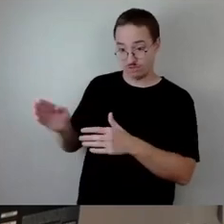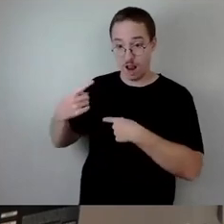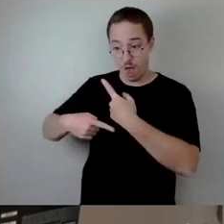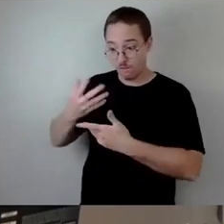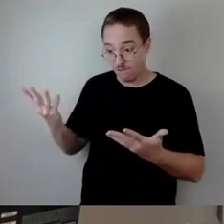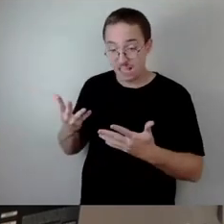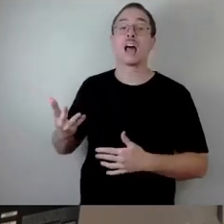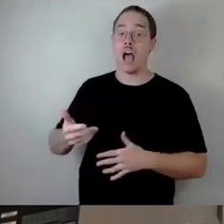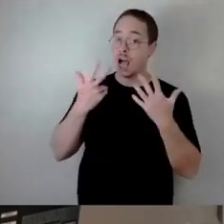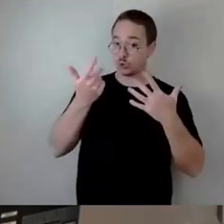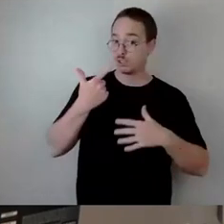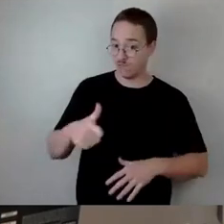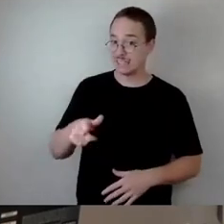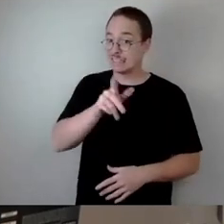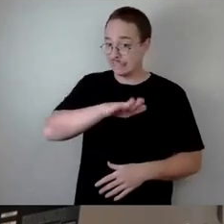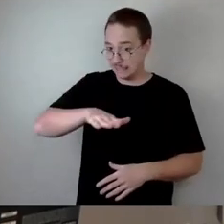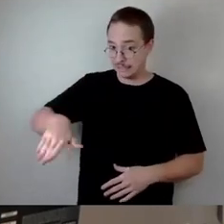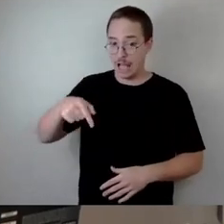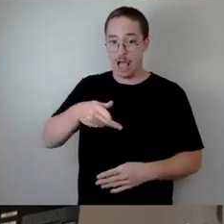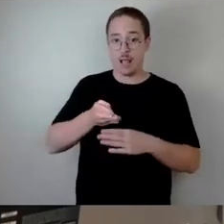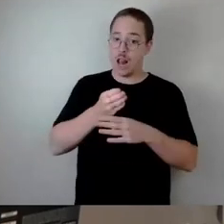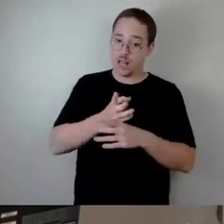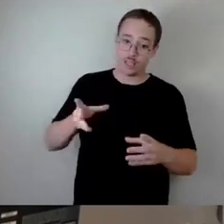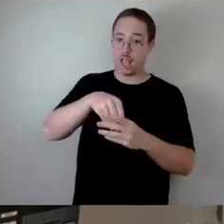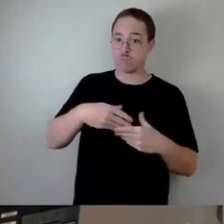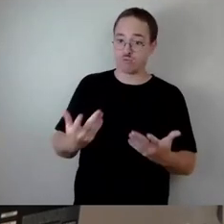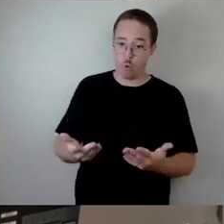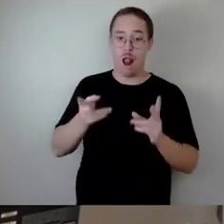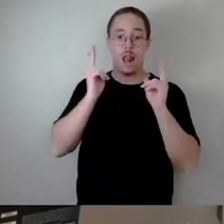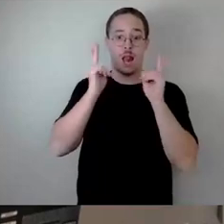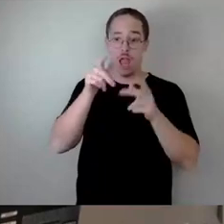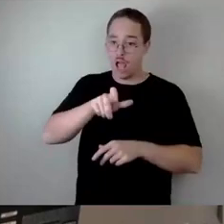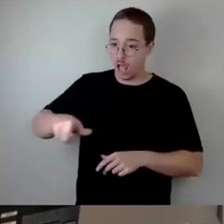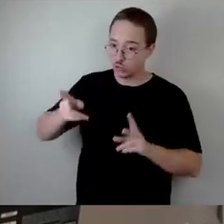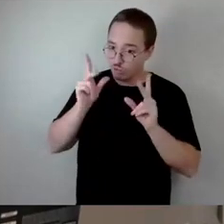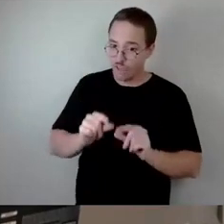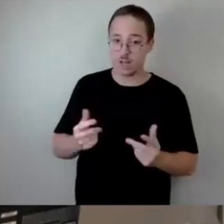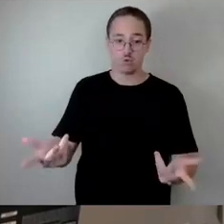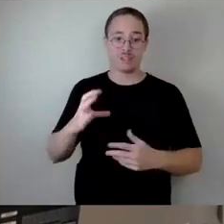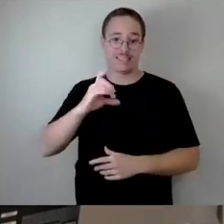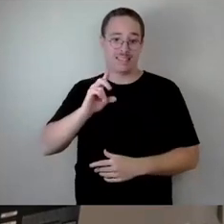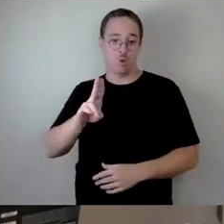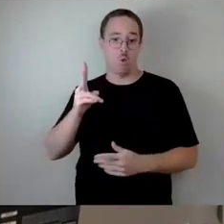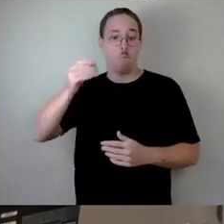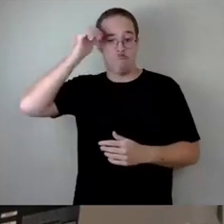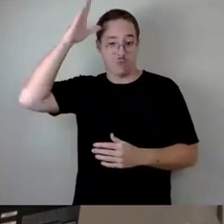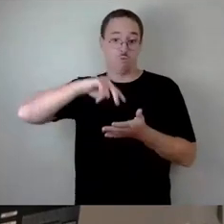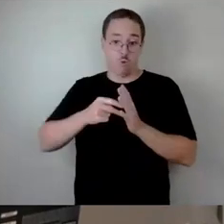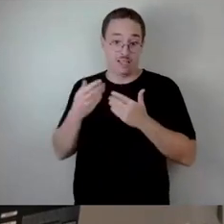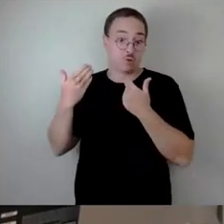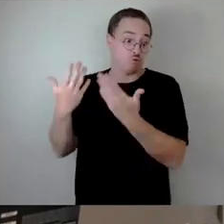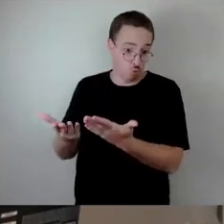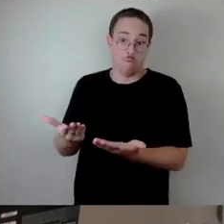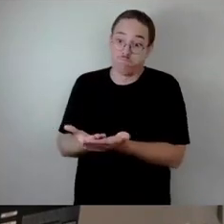und wir haben nicht genug Lehrkräfte. Und das ist CDU-Bildungspolitik. Inklusion würde viel besser funktionieren, wenn wir einen